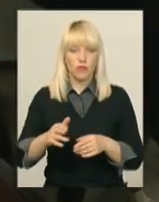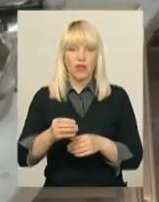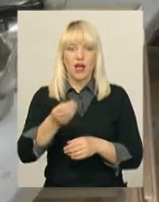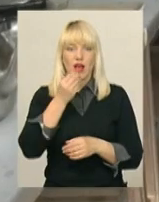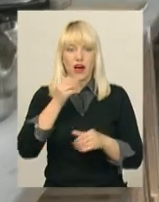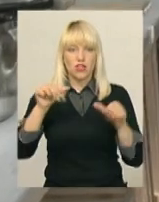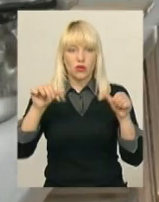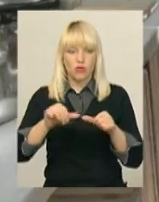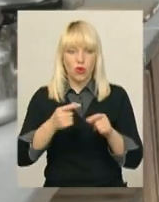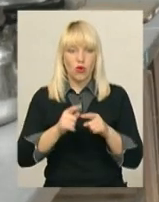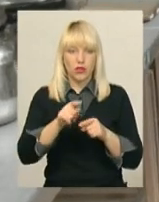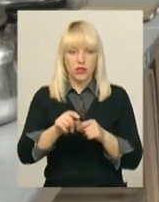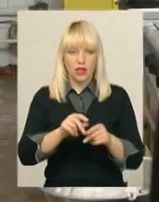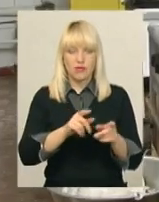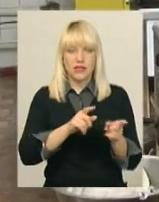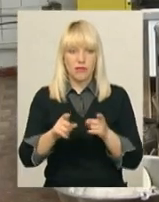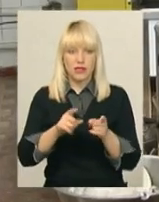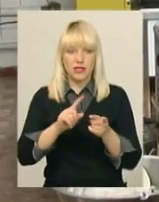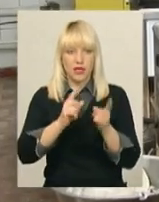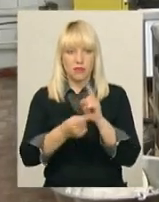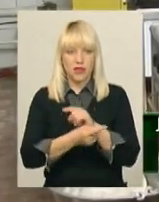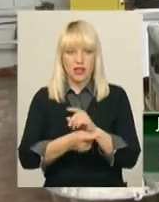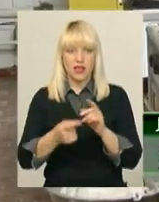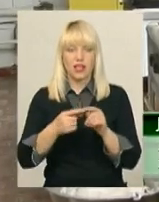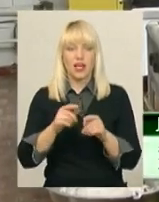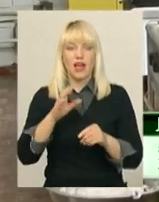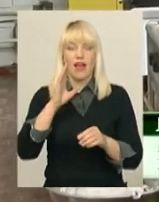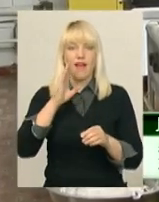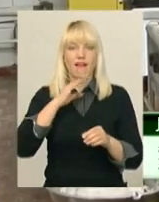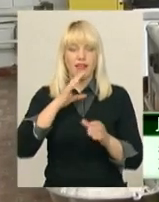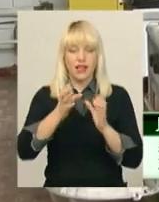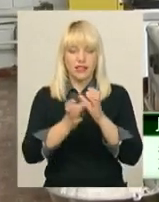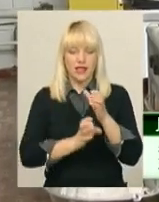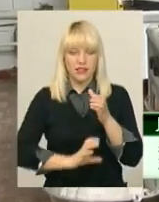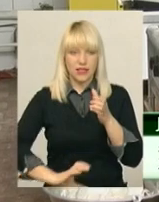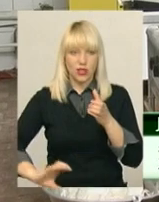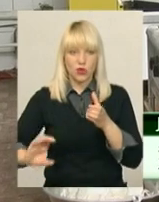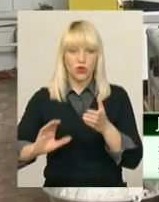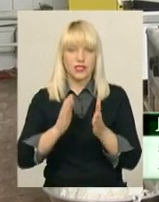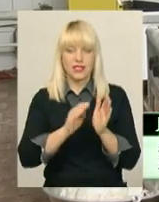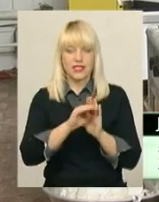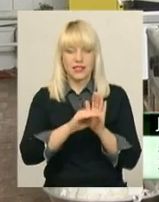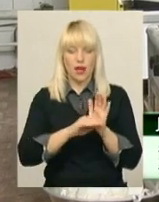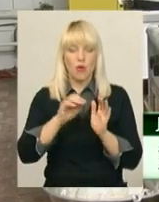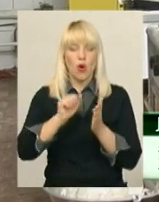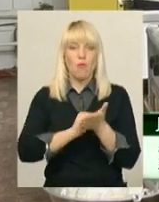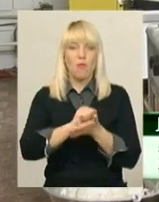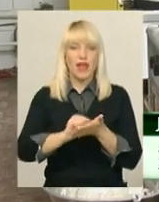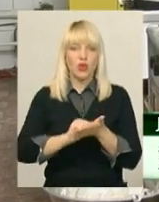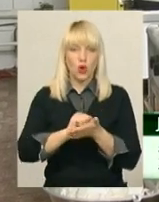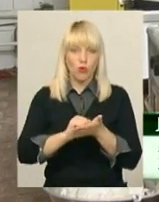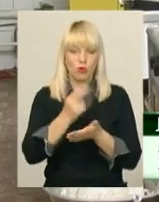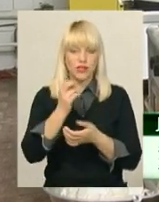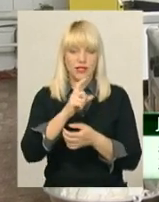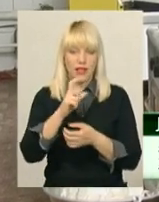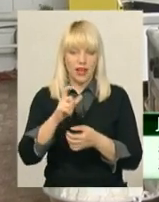каналізаційну систему та електропроводку. Поміняли повністю каналізаційну систему в майному цеху, поміняли водовідведення, водопостачання і